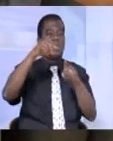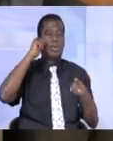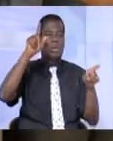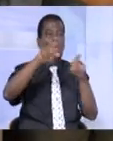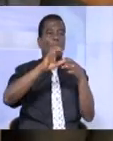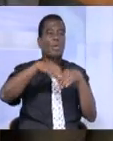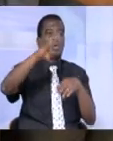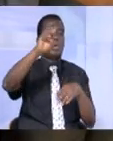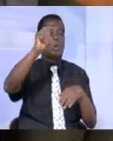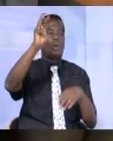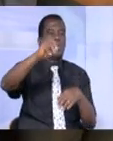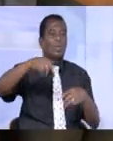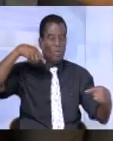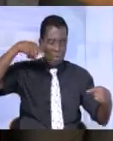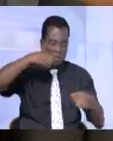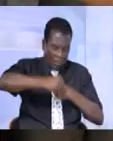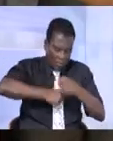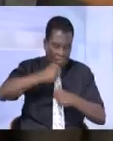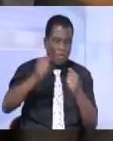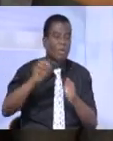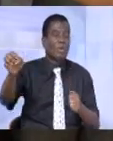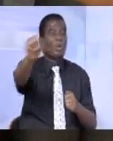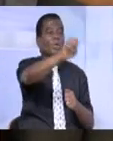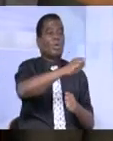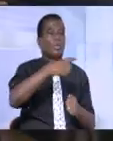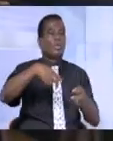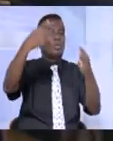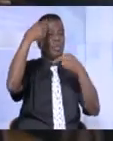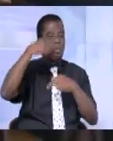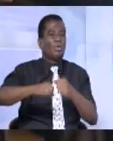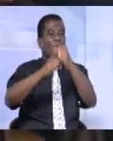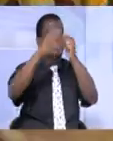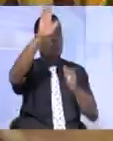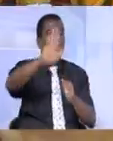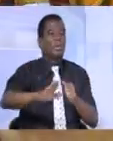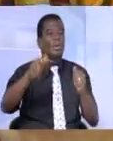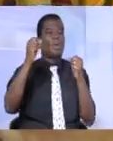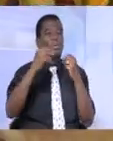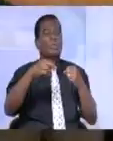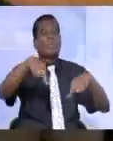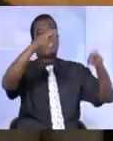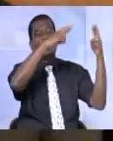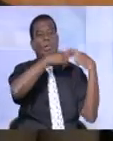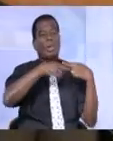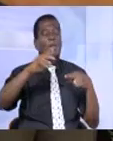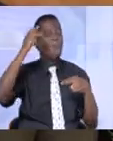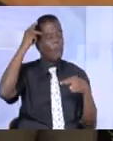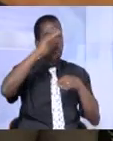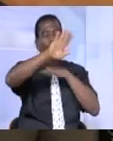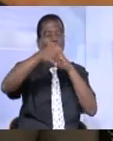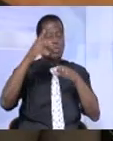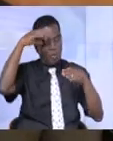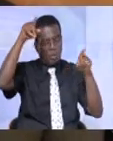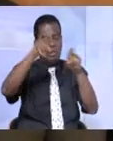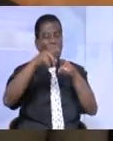Bassam, nous souffrons avec eux. C'est pourquoi nous sommes venus les soutenir, les encourager, saluer avec beaucoup de respect la mémoire de tous nos frères